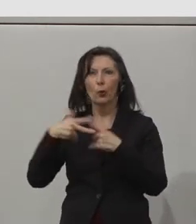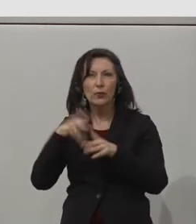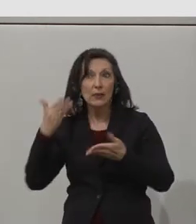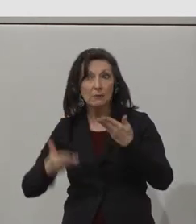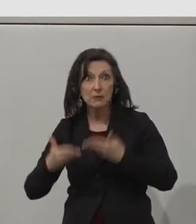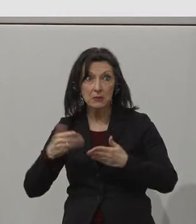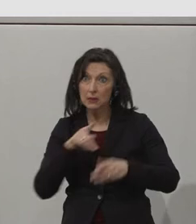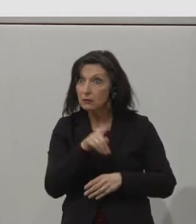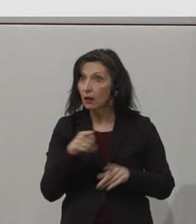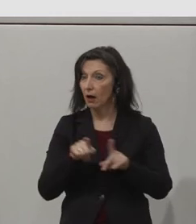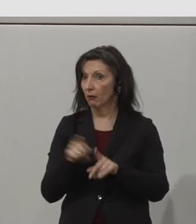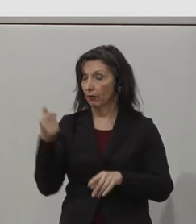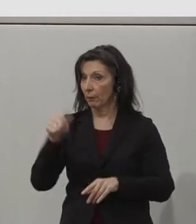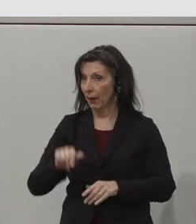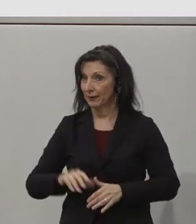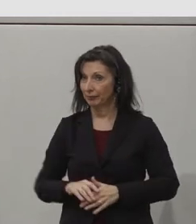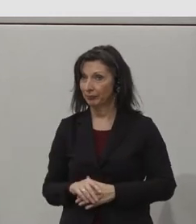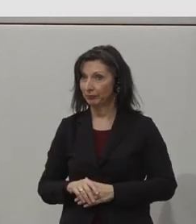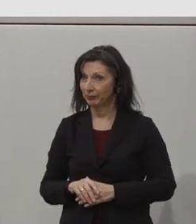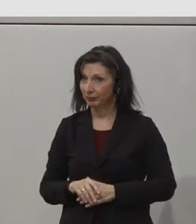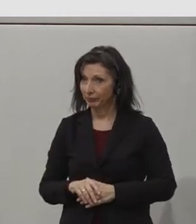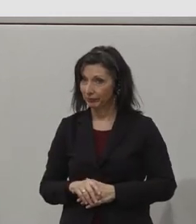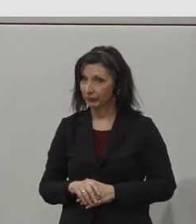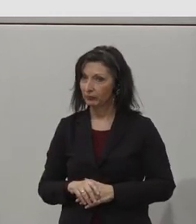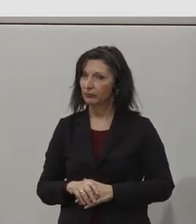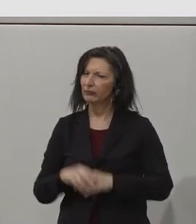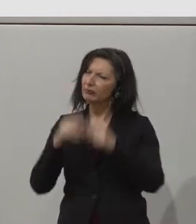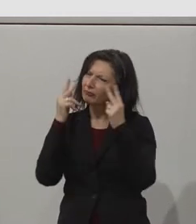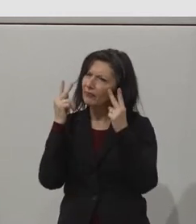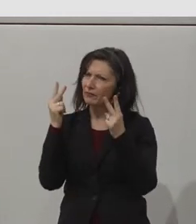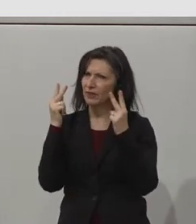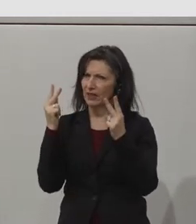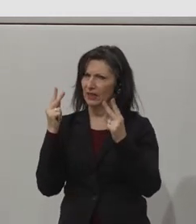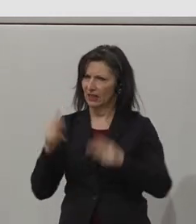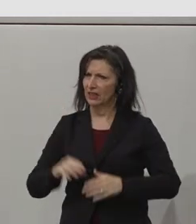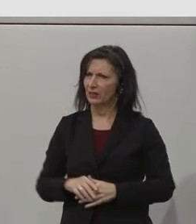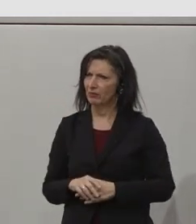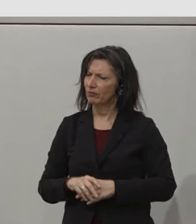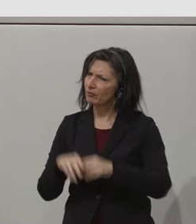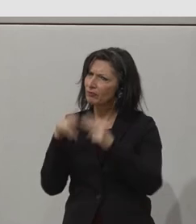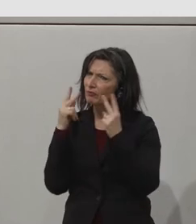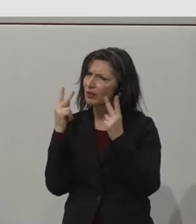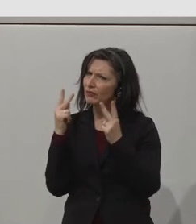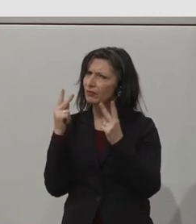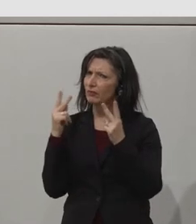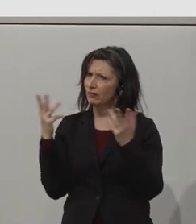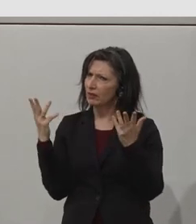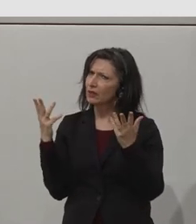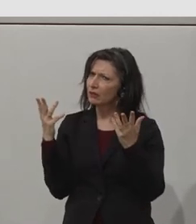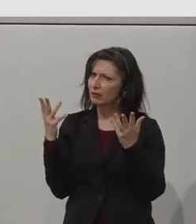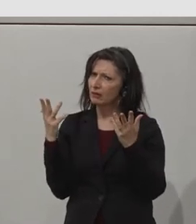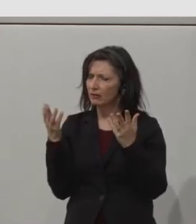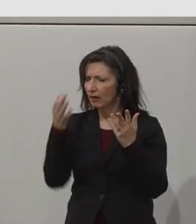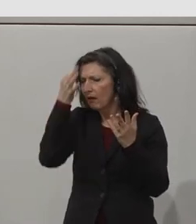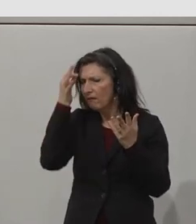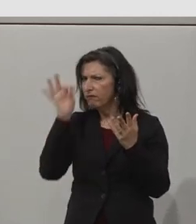build transferable skills and have references and experience to put on their CV. But ultimately, it's about